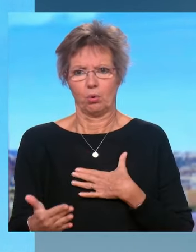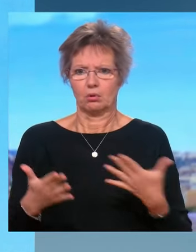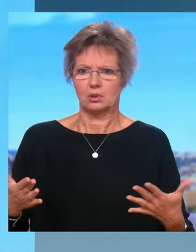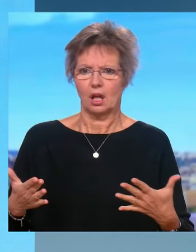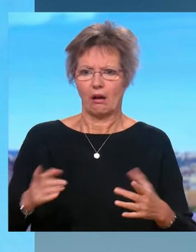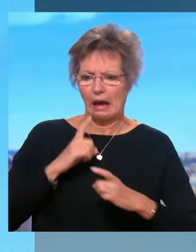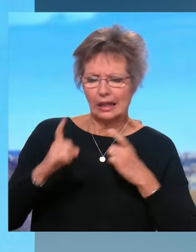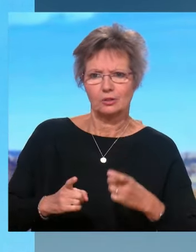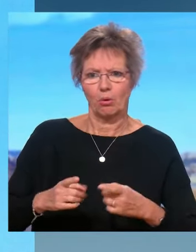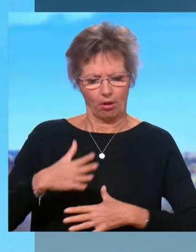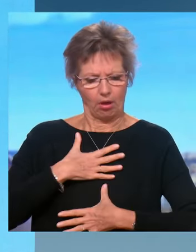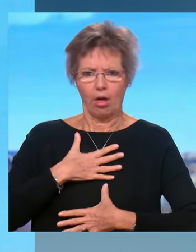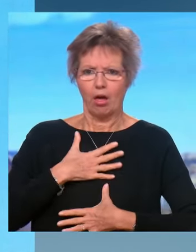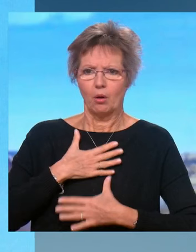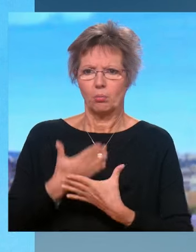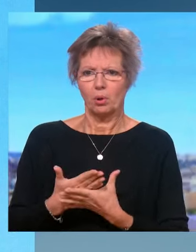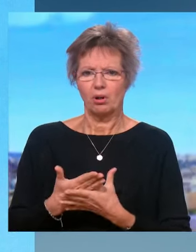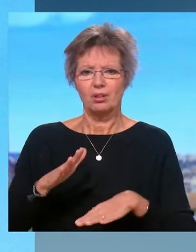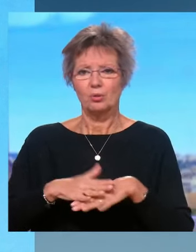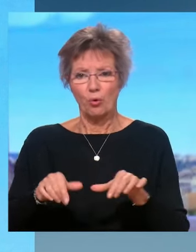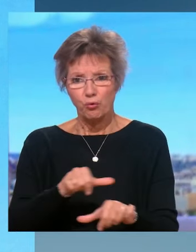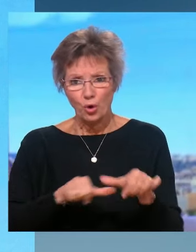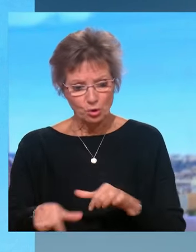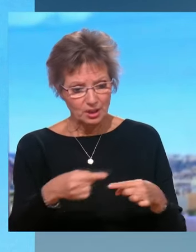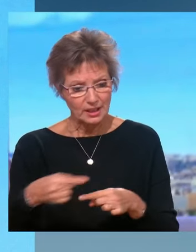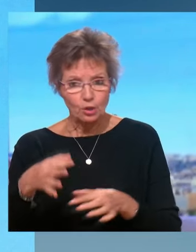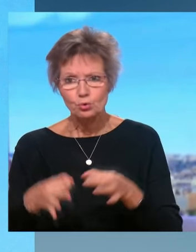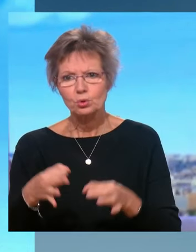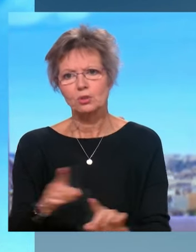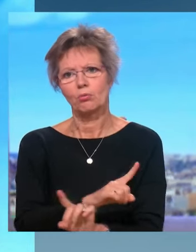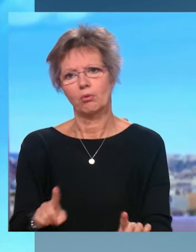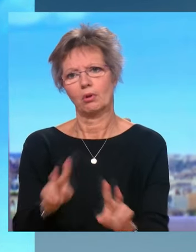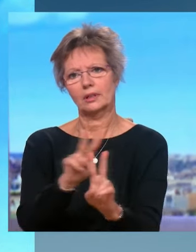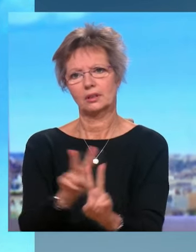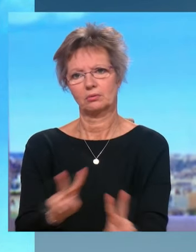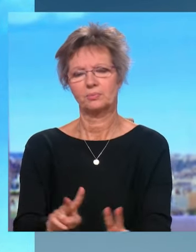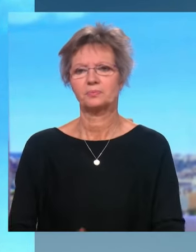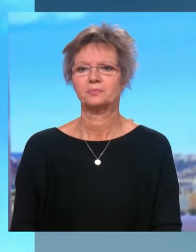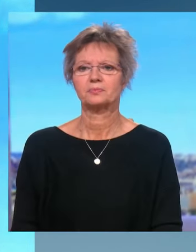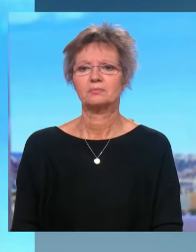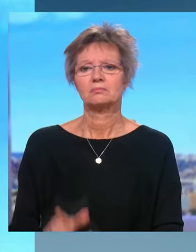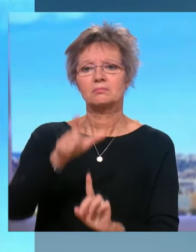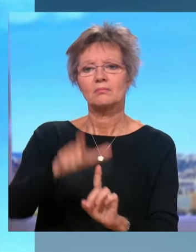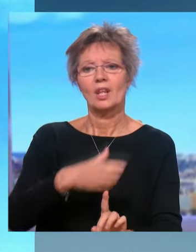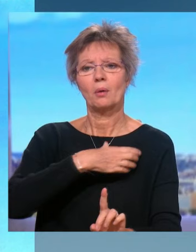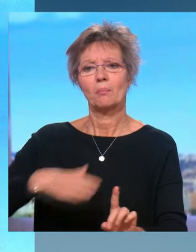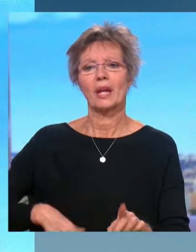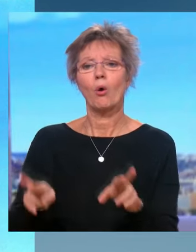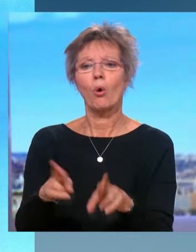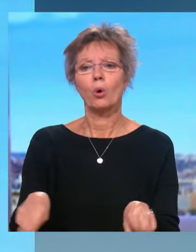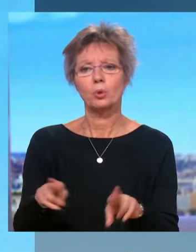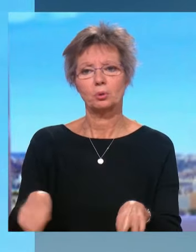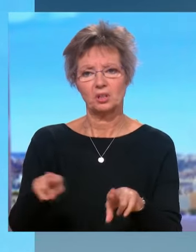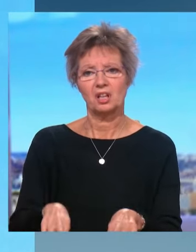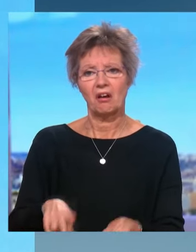des agressions. En revanche, ça n'est pas la vengeance, ça n pas la justice. Tout simplement. Dans le même temps, la maire de Romand, sur Isère, qui est